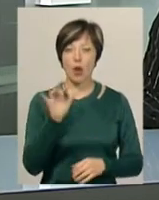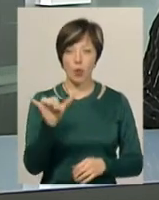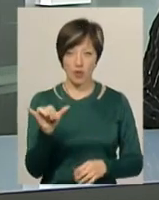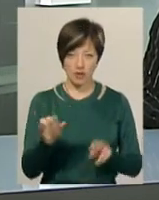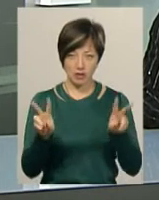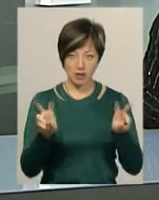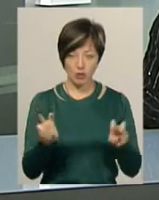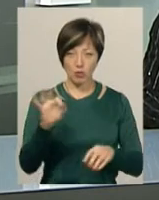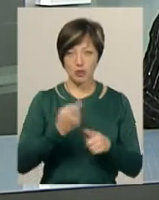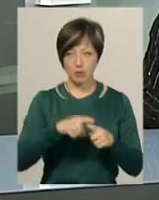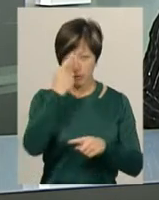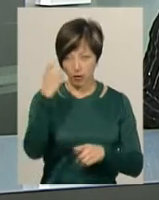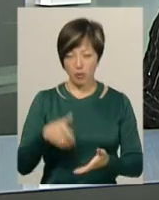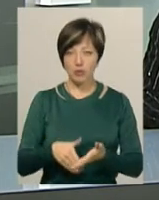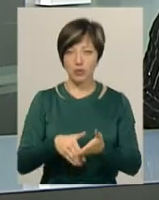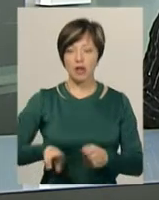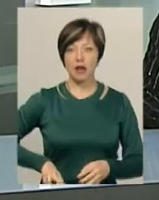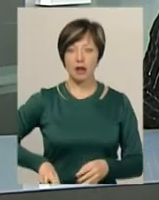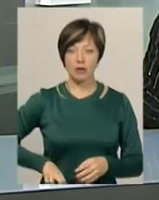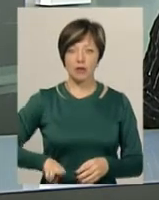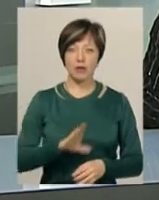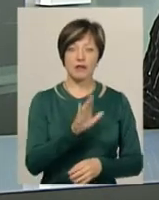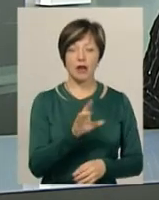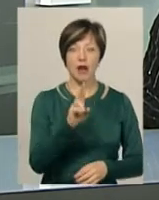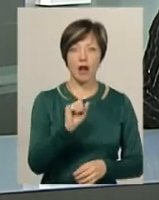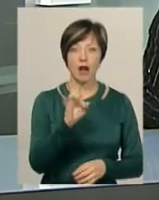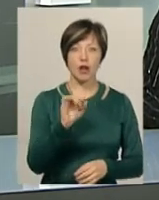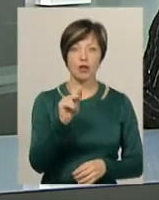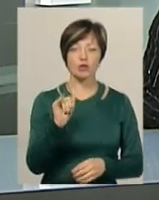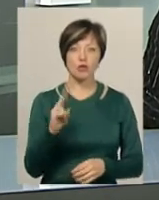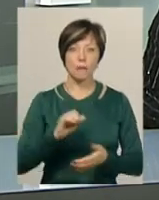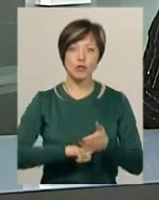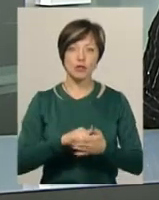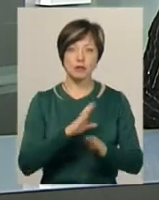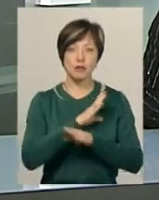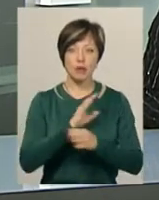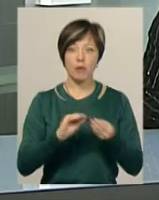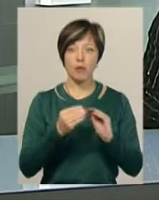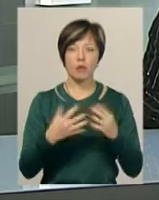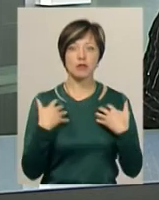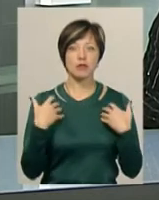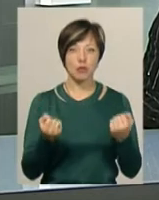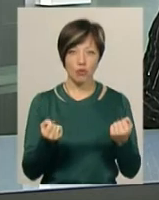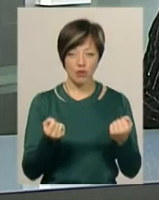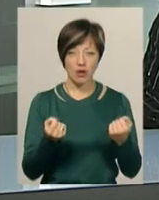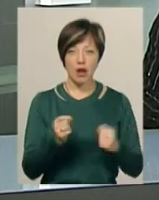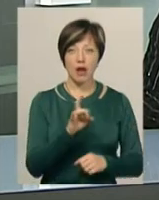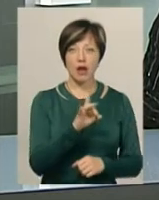національного університету. Про це повідомив помічник ректора ХНУ Віталій Карачун. Причиною смерті стали проблеми зі здоров'ям.